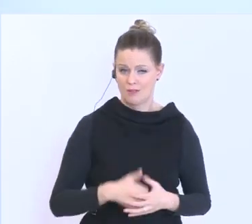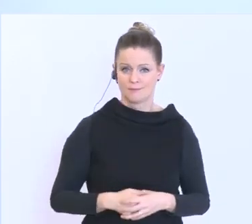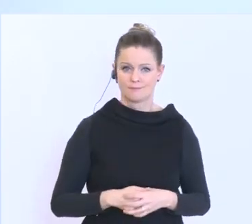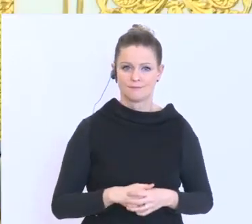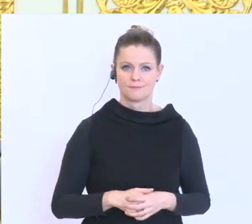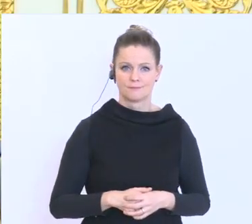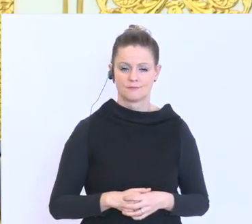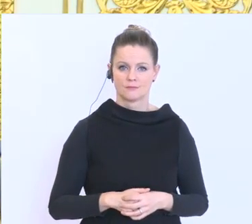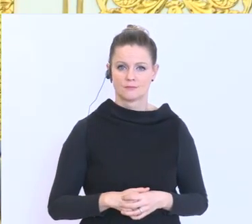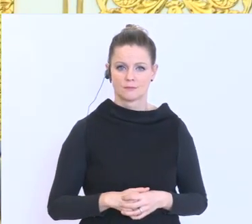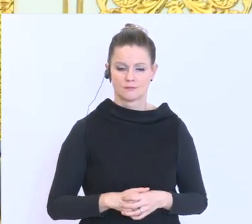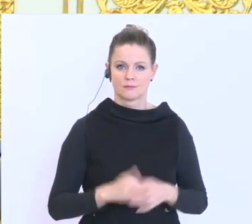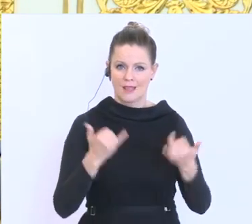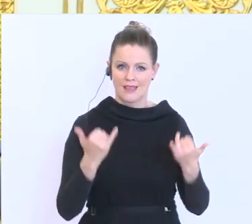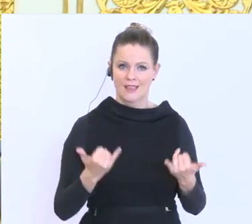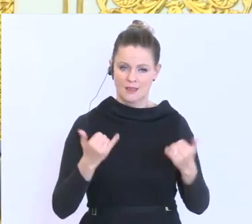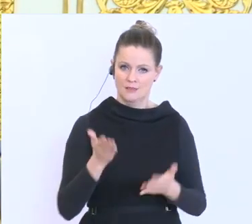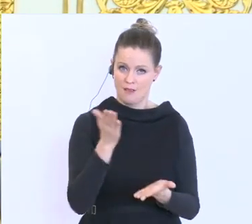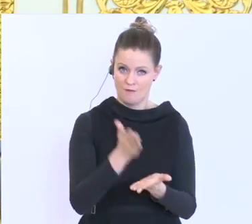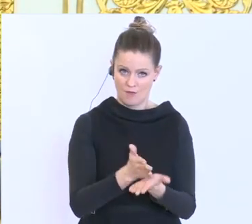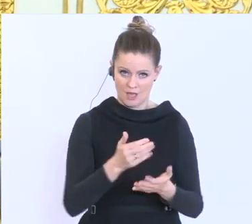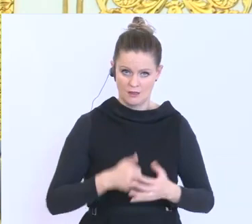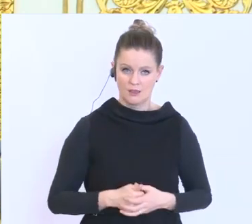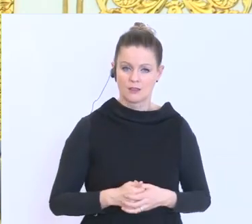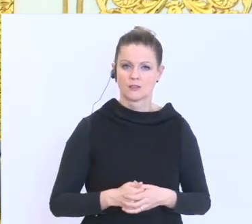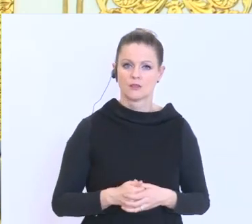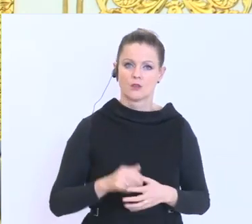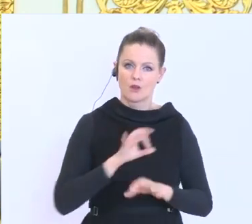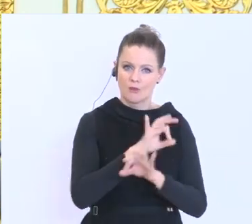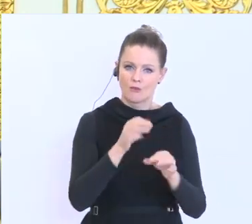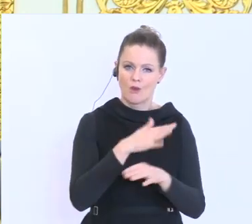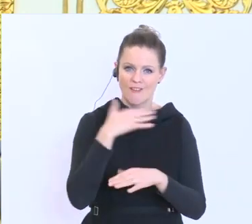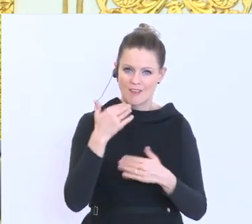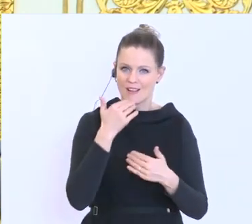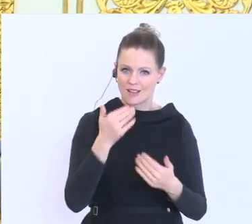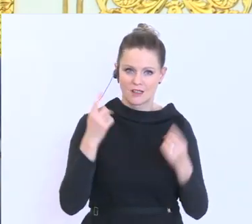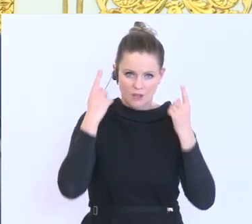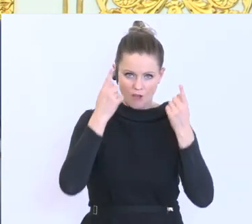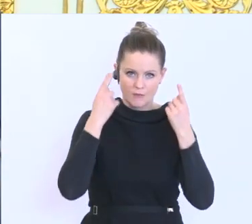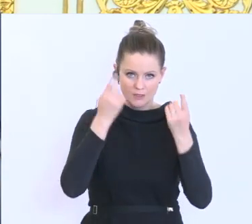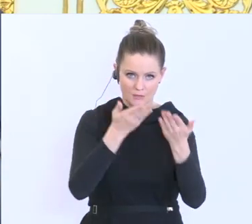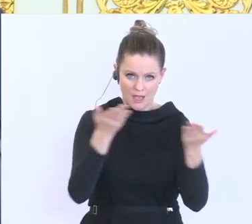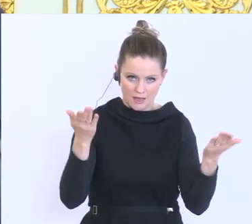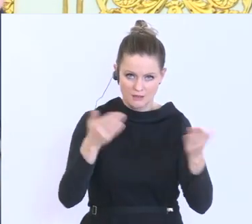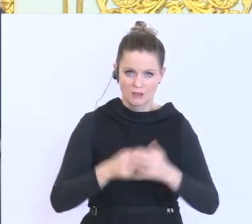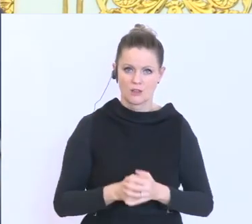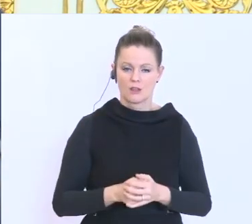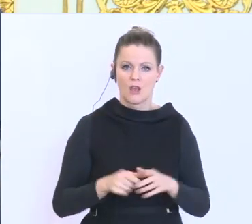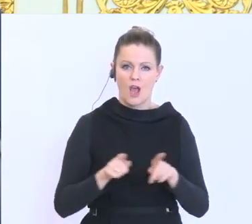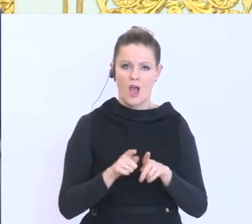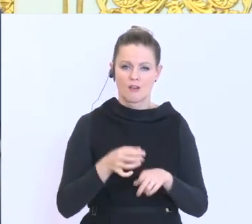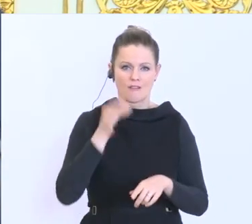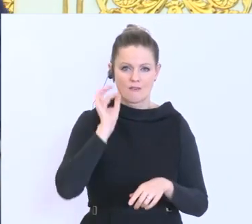So, dann sind wir sozusagen fertig. Ihnen vielen Dank fürs Kommen und für die Aufmerksamkeit und den beiden